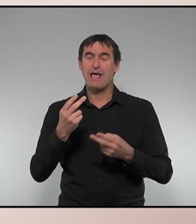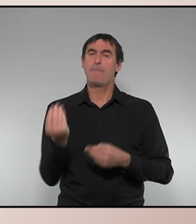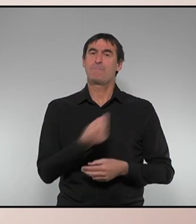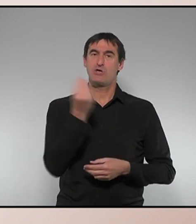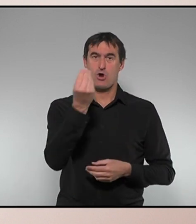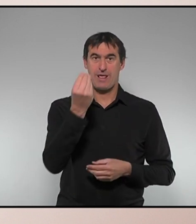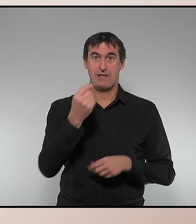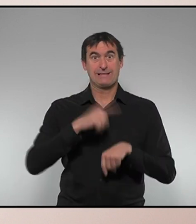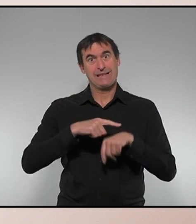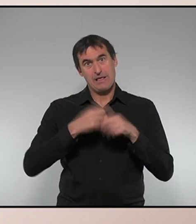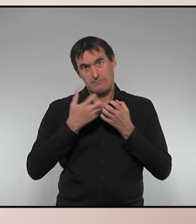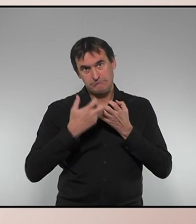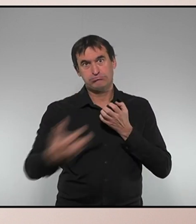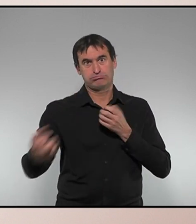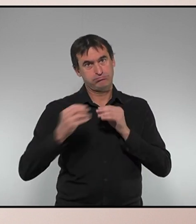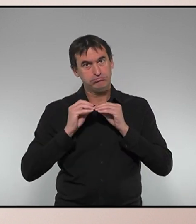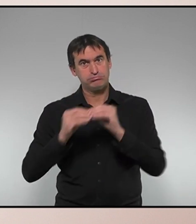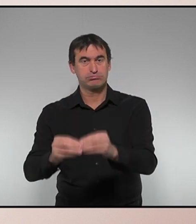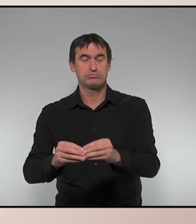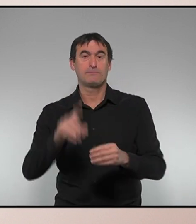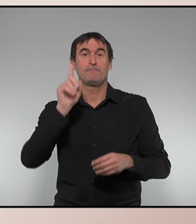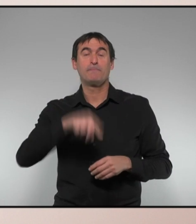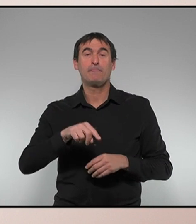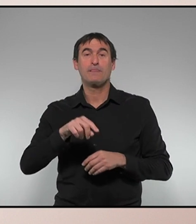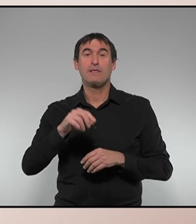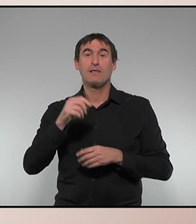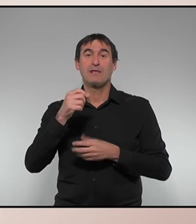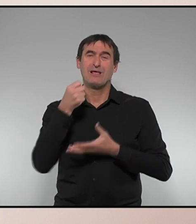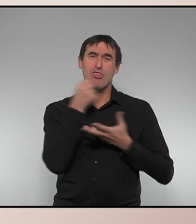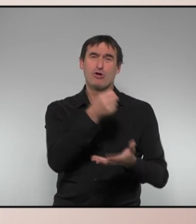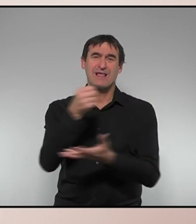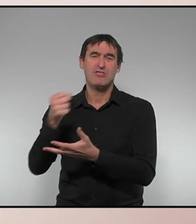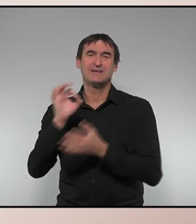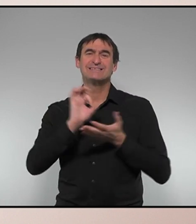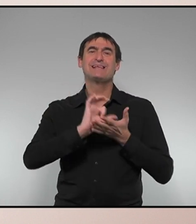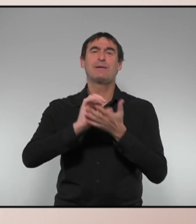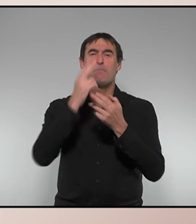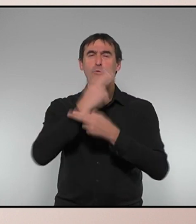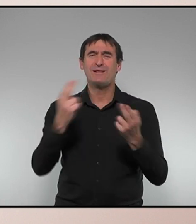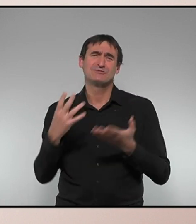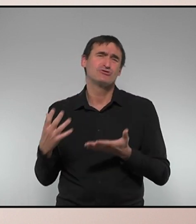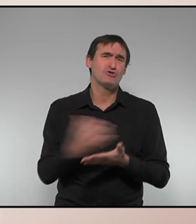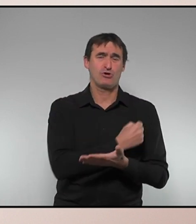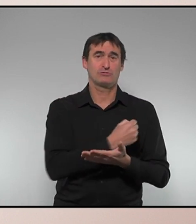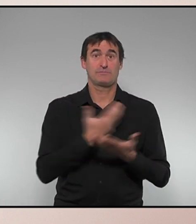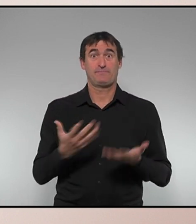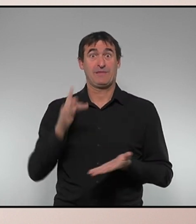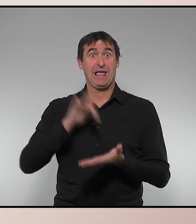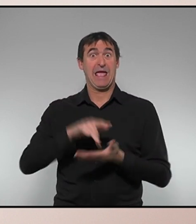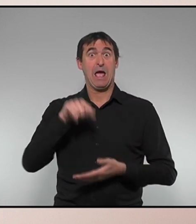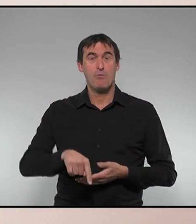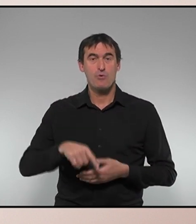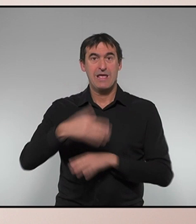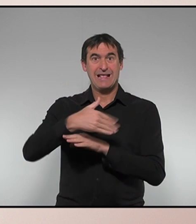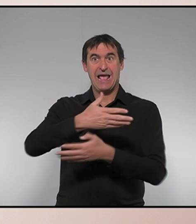executada i una millora de la dotació de tots els serveis públics. I avui, precisament, doncs, que estan presents al carrer